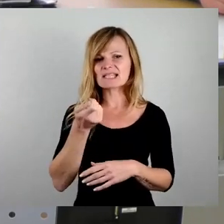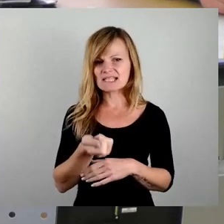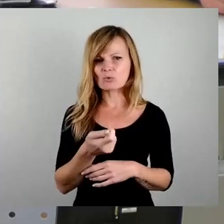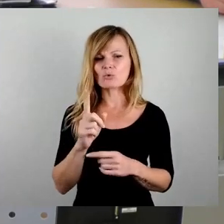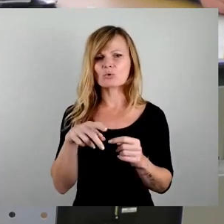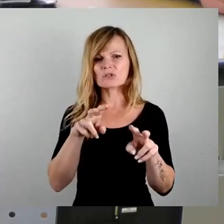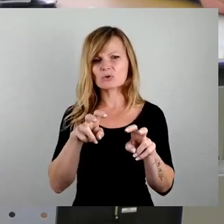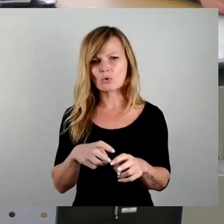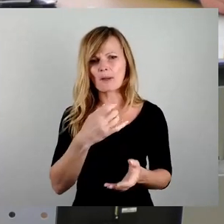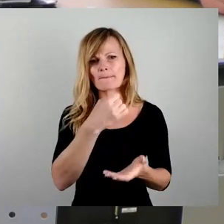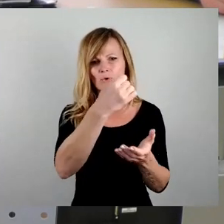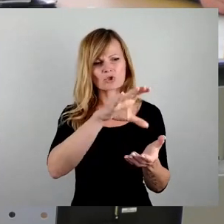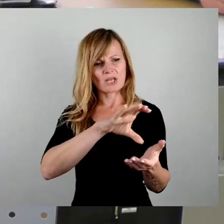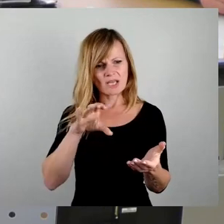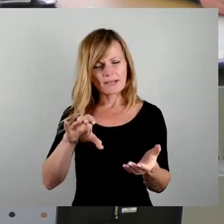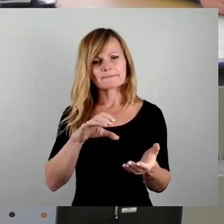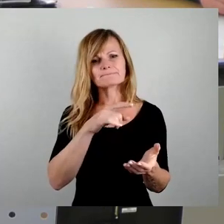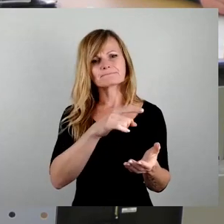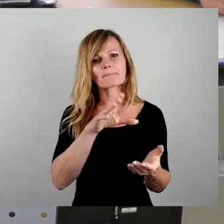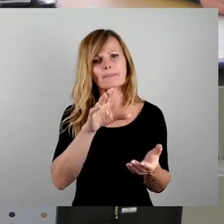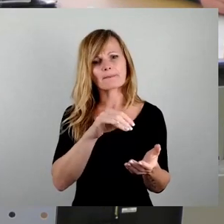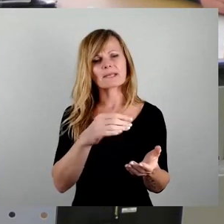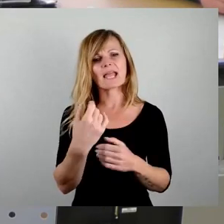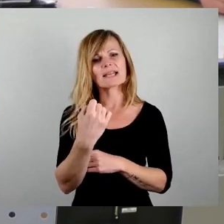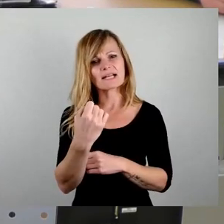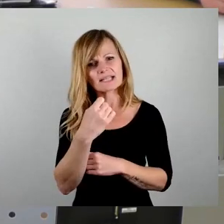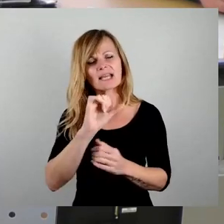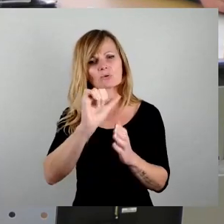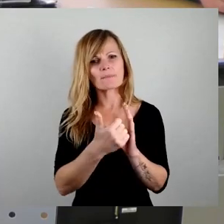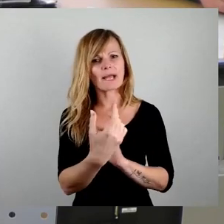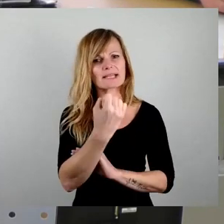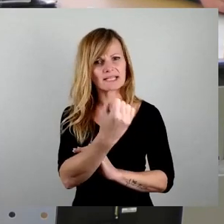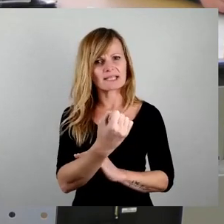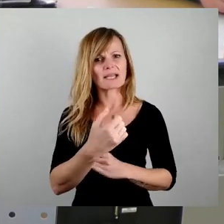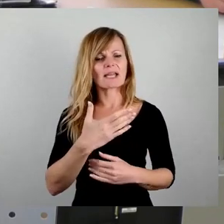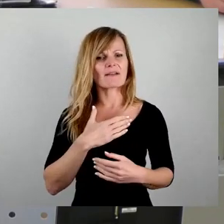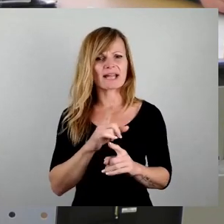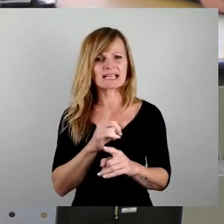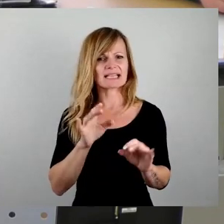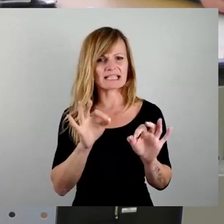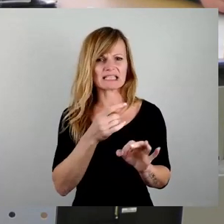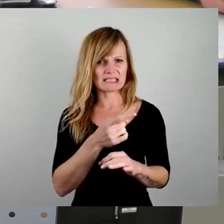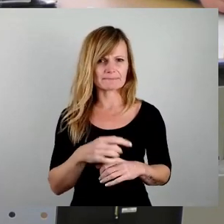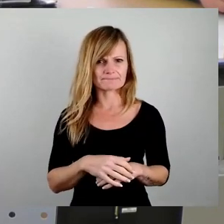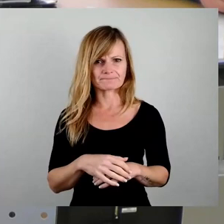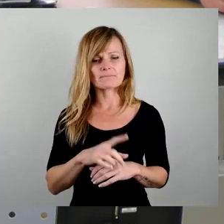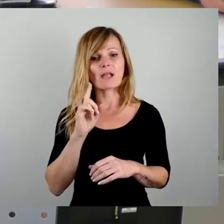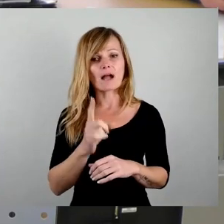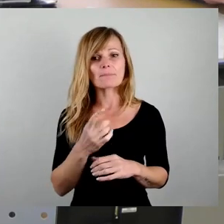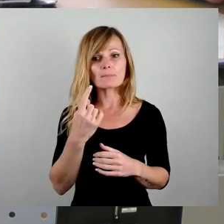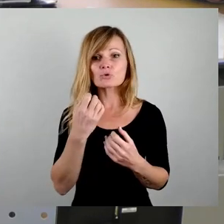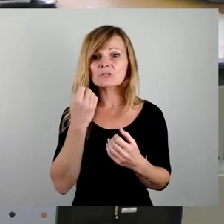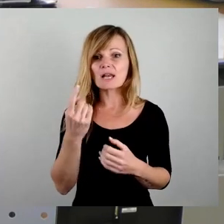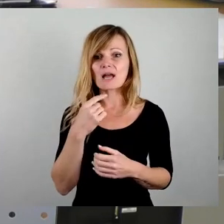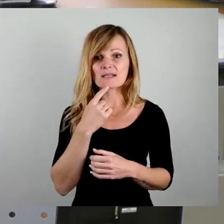mit der Energie, mit der erneuerbaren Energie, gefällt uns natürlich auch nicht so sonderlich. Aber man muss natürlich klar sagen, die